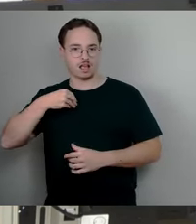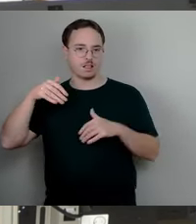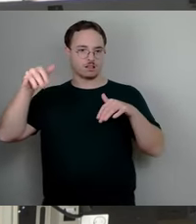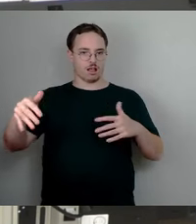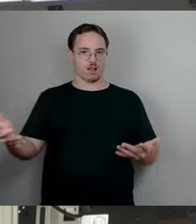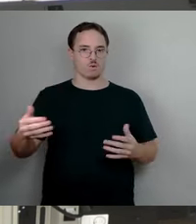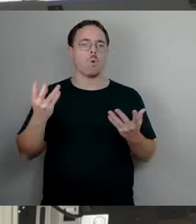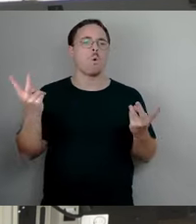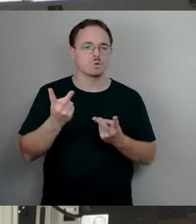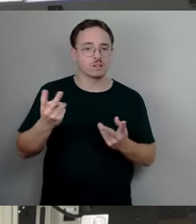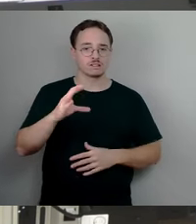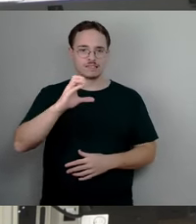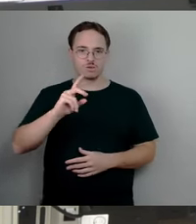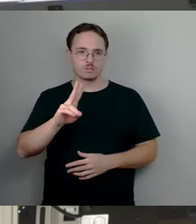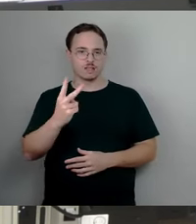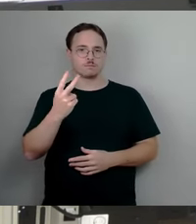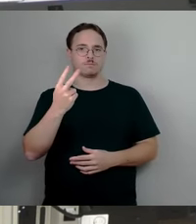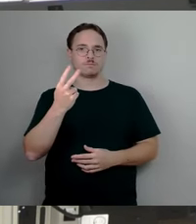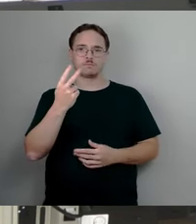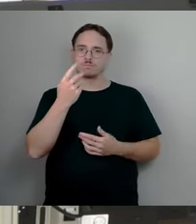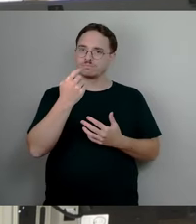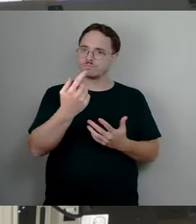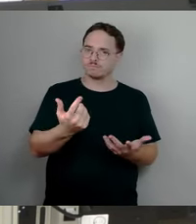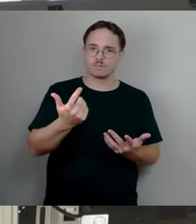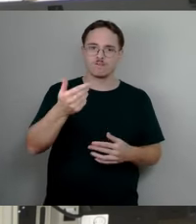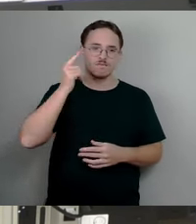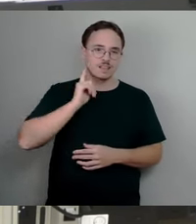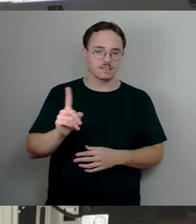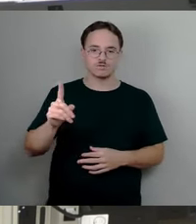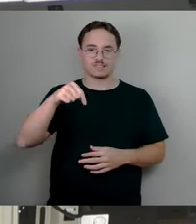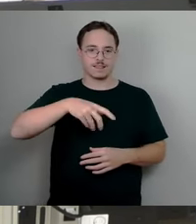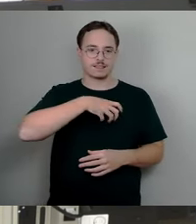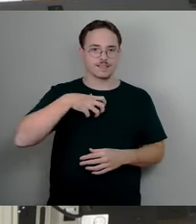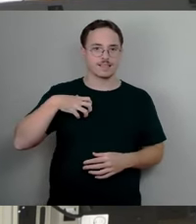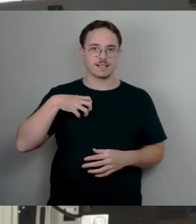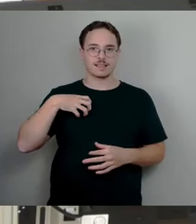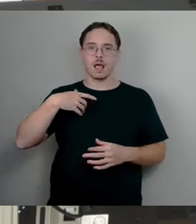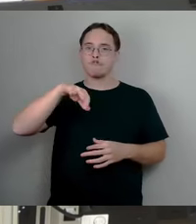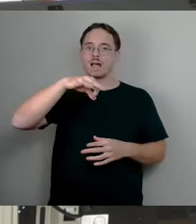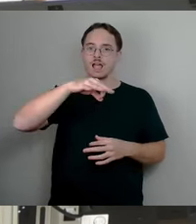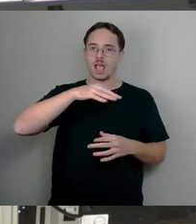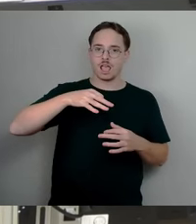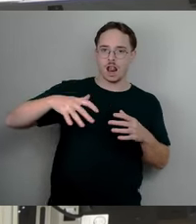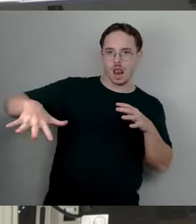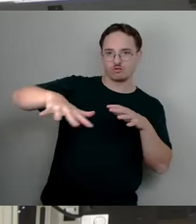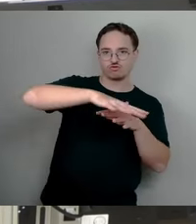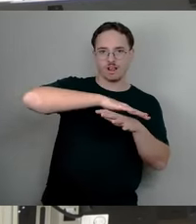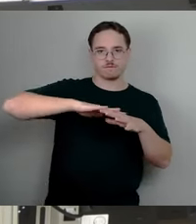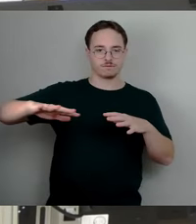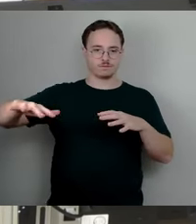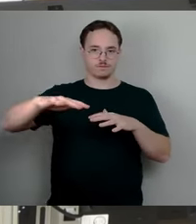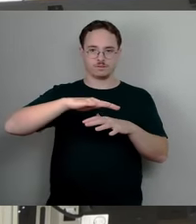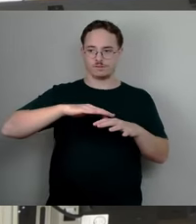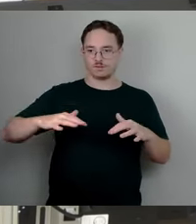bewusst, dass es der Parteienlandschaft in Dresden deutlich bunter ist als die hier vertretenen Fraktionen? Die